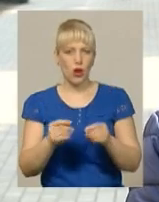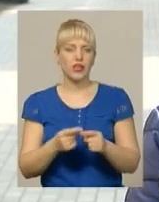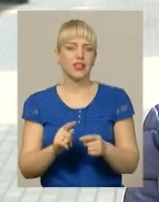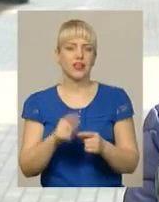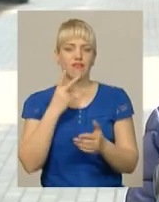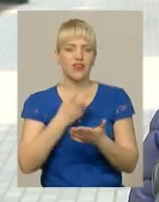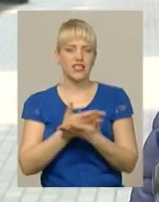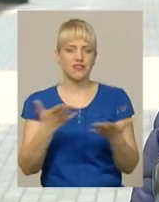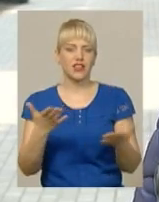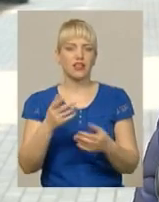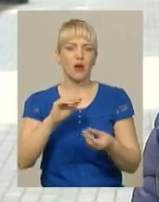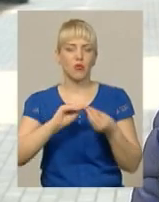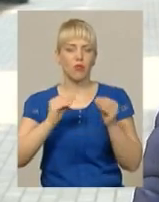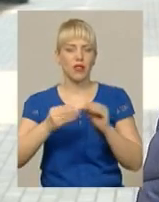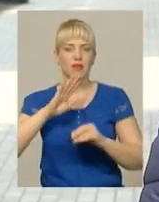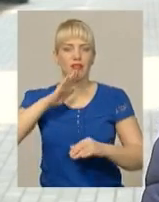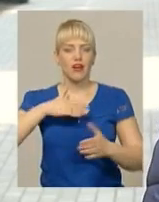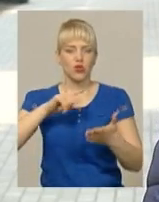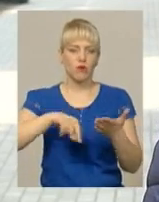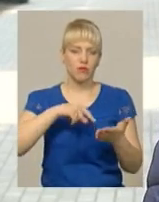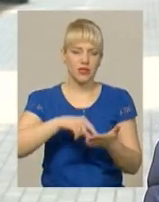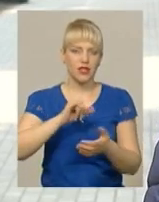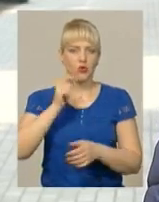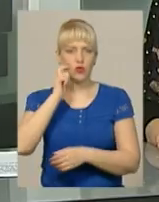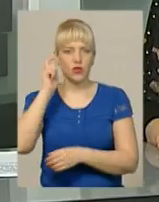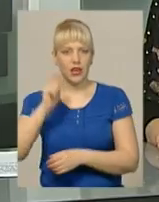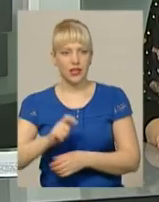а також нашої країни та шляхи її подолання.